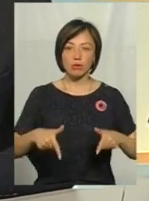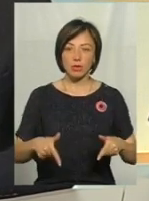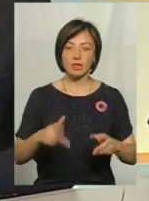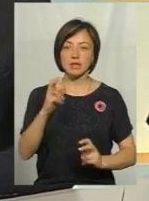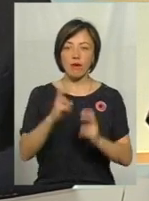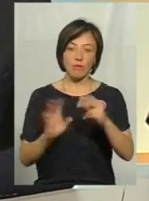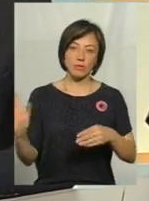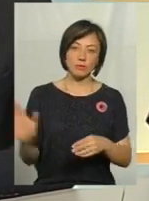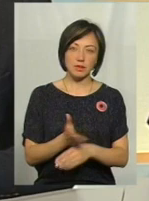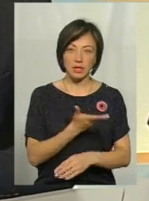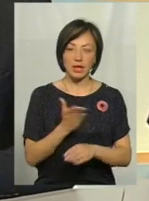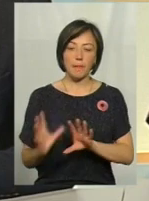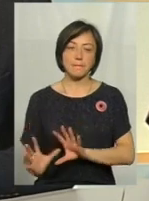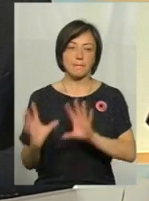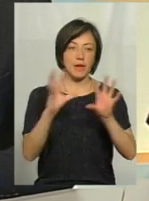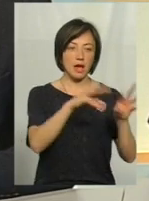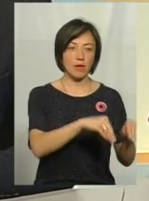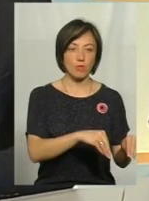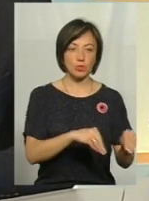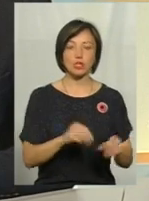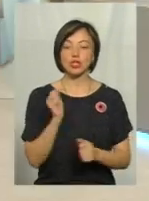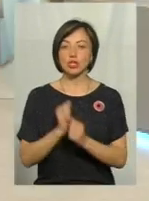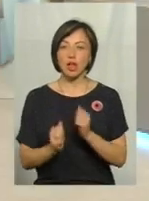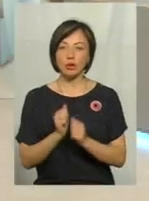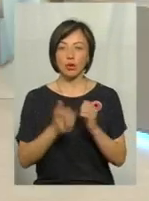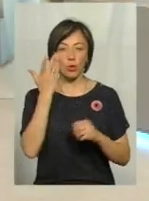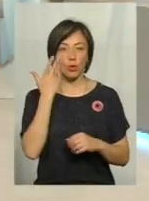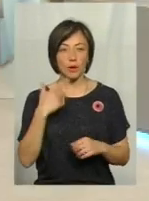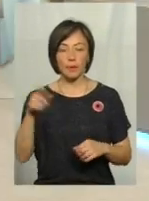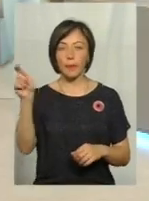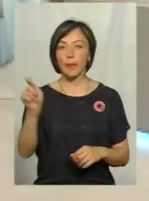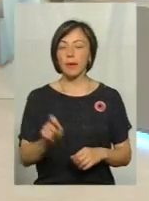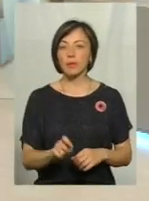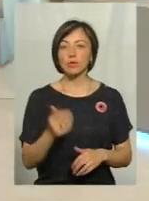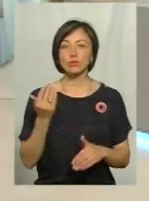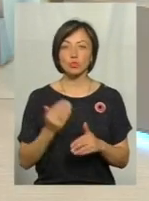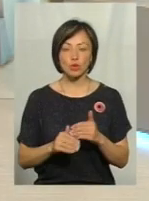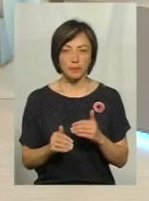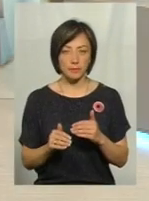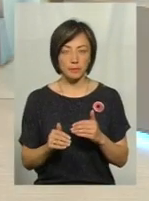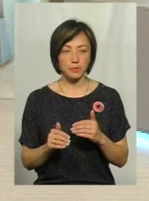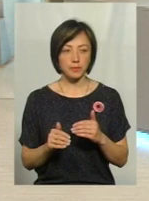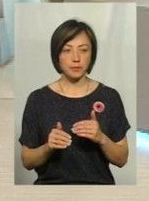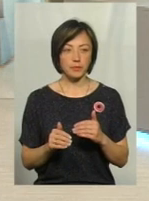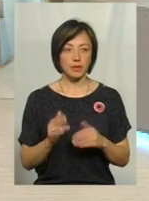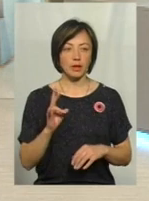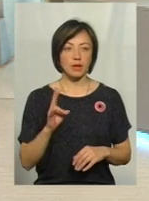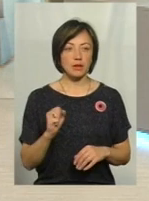демонтували заводи і перевозили туди. І часто навіть, коли приїжджали вже на